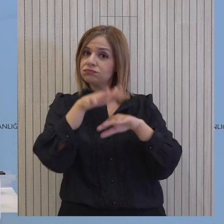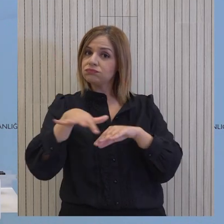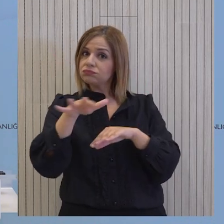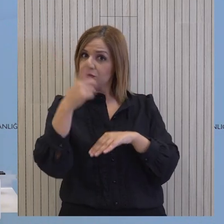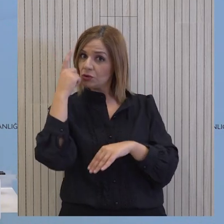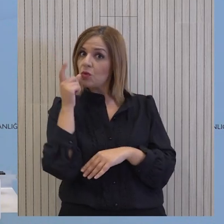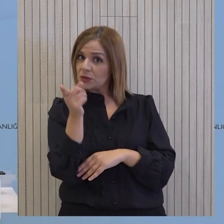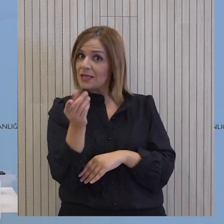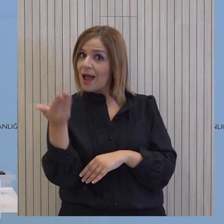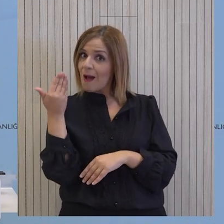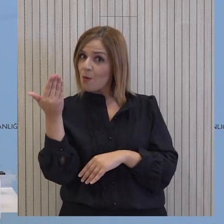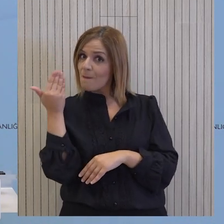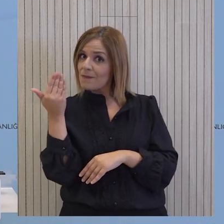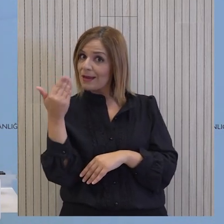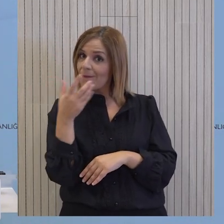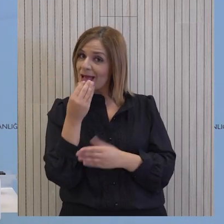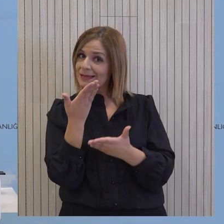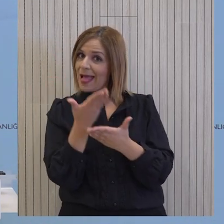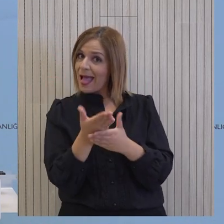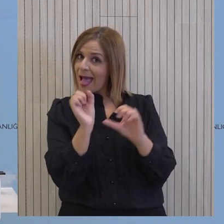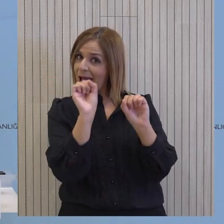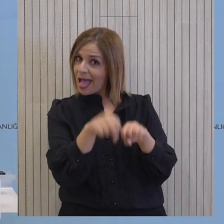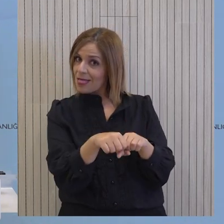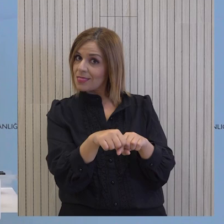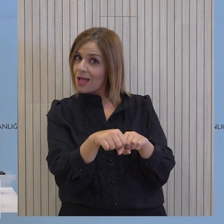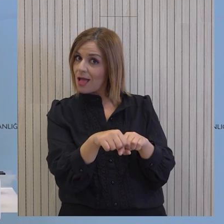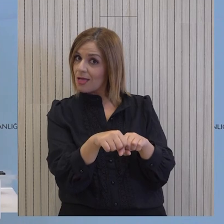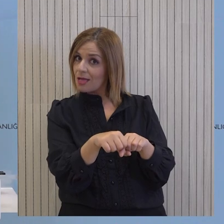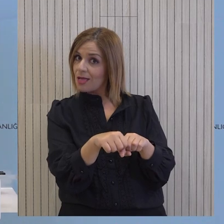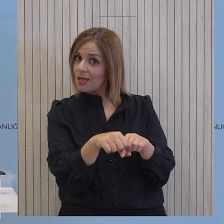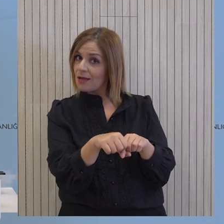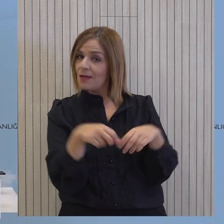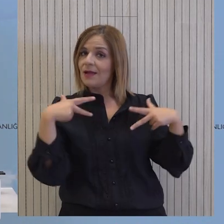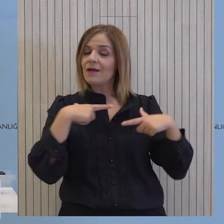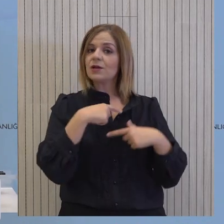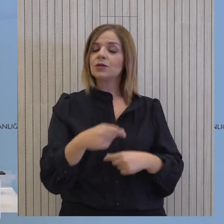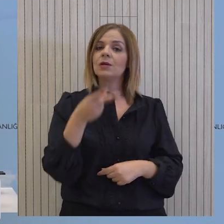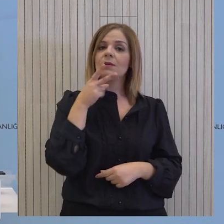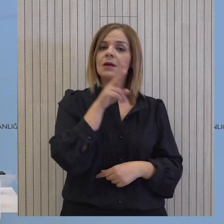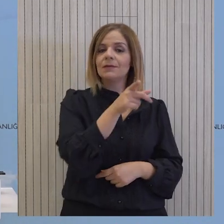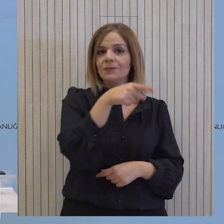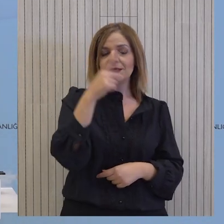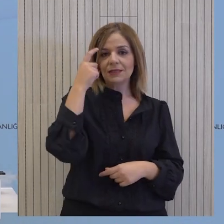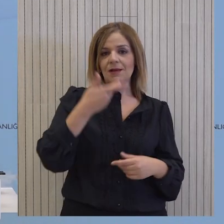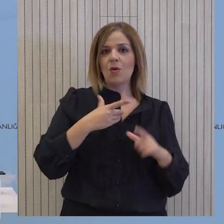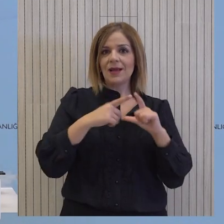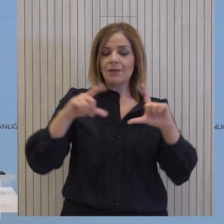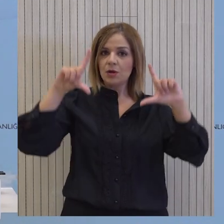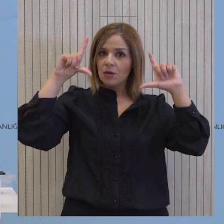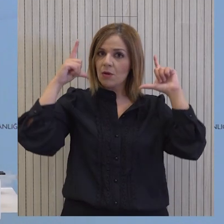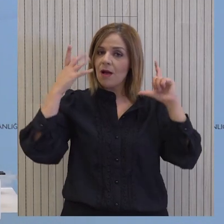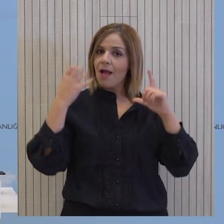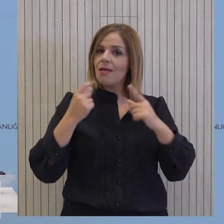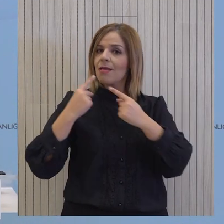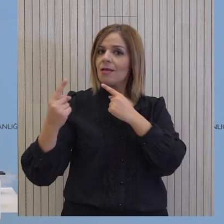πριν αυτά γίνουν και έδωσε με κάποιο τρόπο τι σημαίνει να έχει συνεχίσει η λεπτωσία. Όπως γνωρίζετε, η Κυπριακή Δημοκρατία βρίσκεται